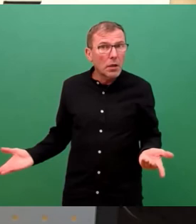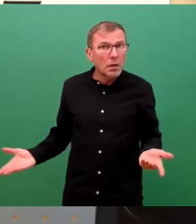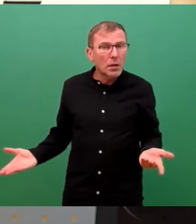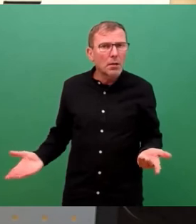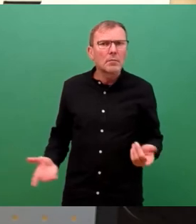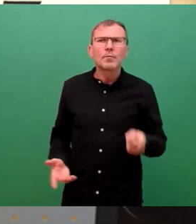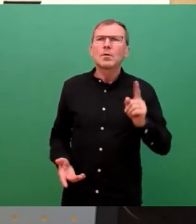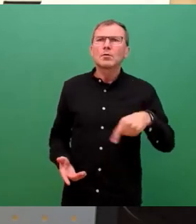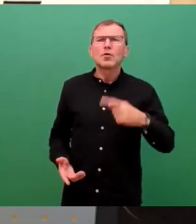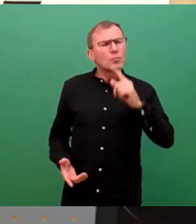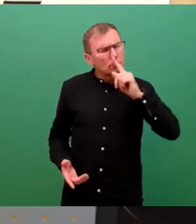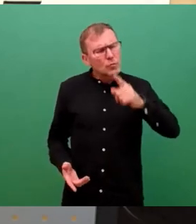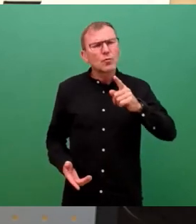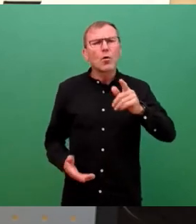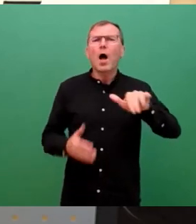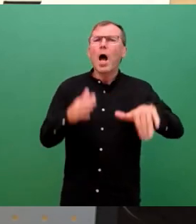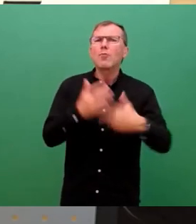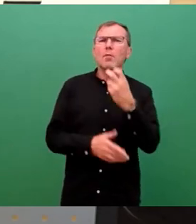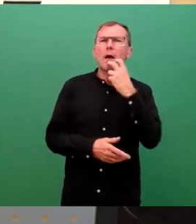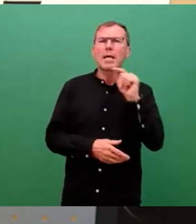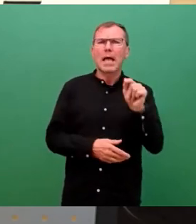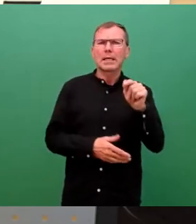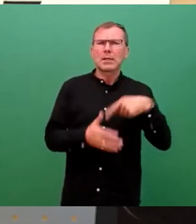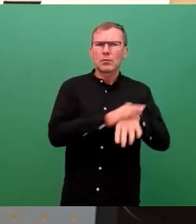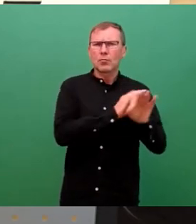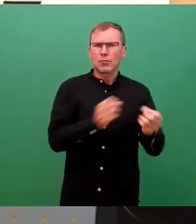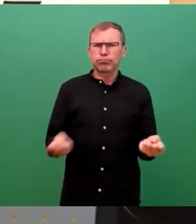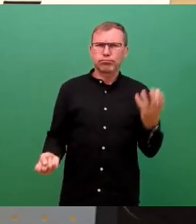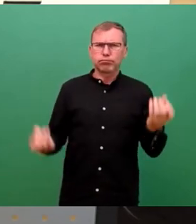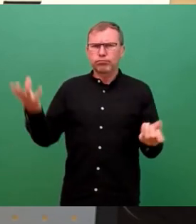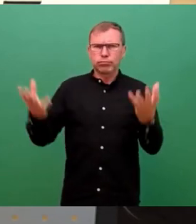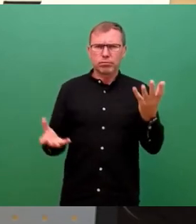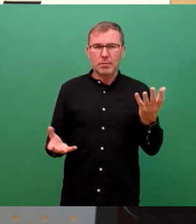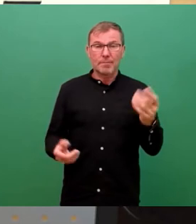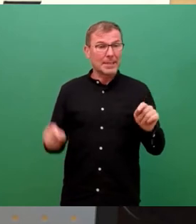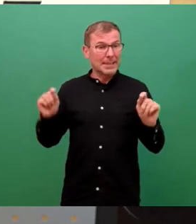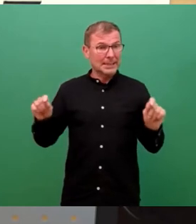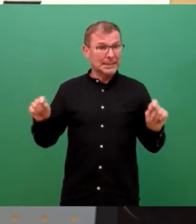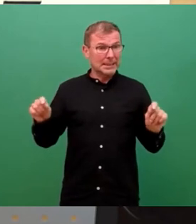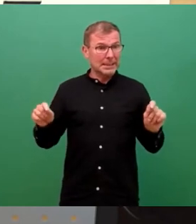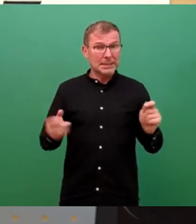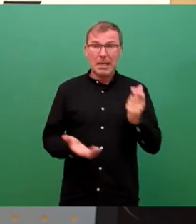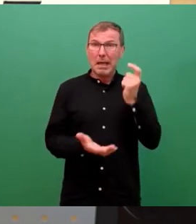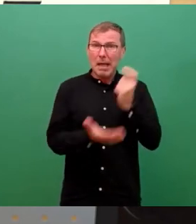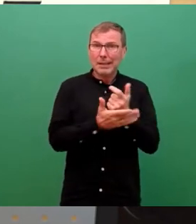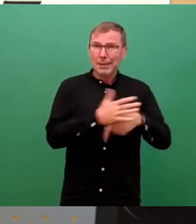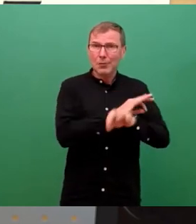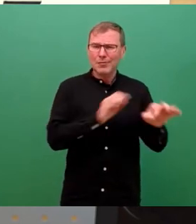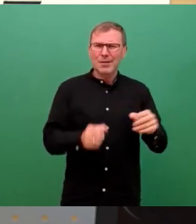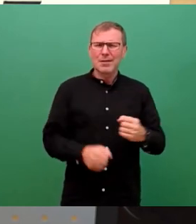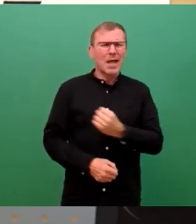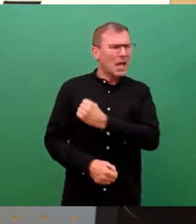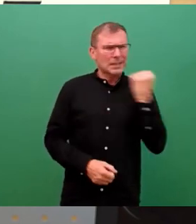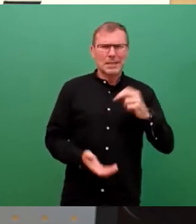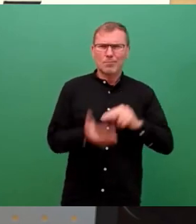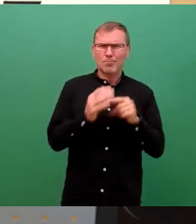ausschließlich erneuerbare Energien stattfinden. Diese, in dieser Härte durchgeführte, radikale Politik wird